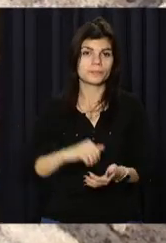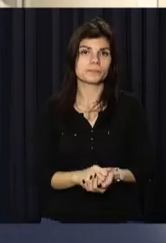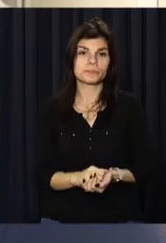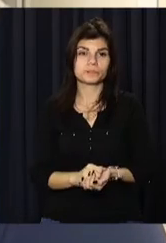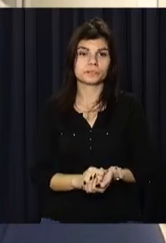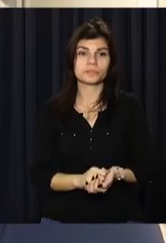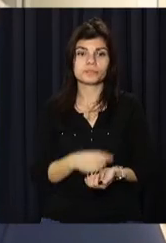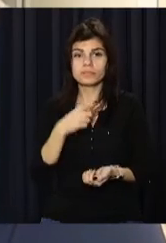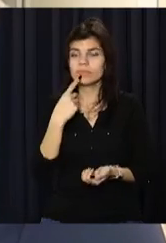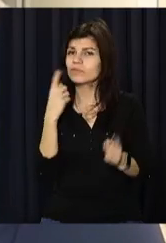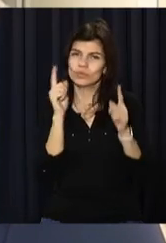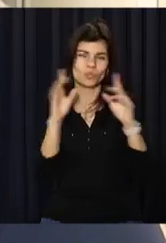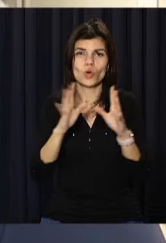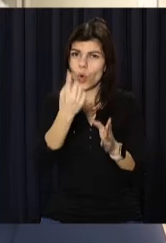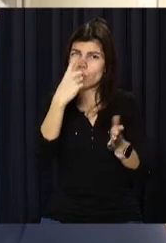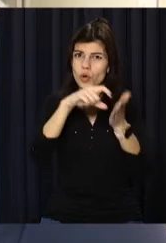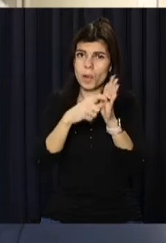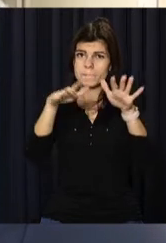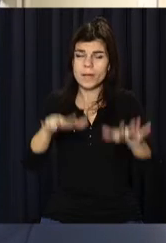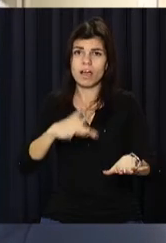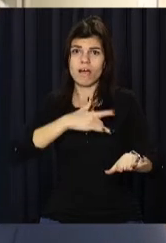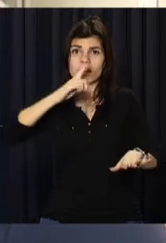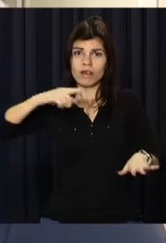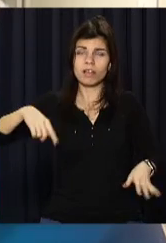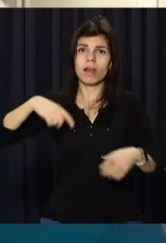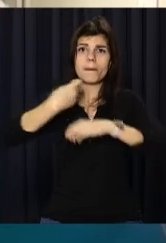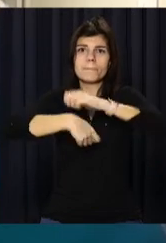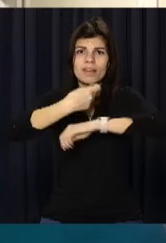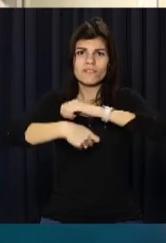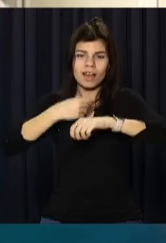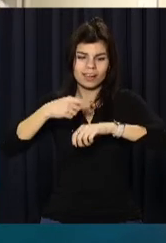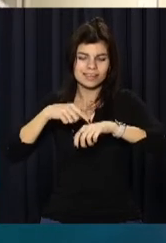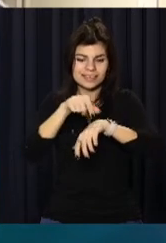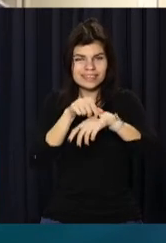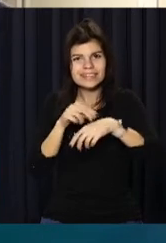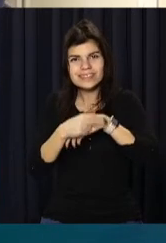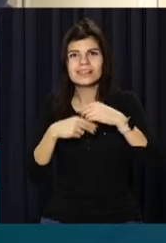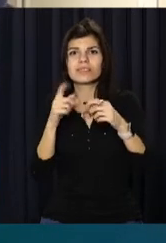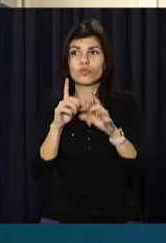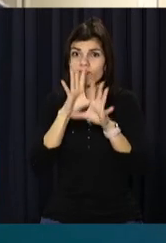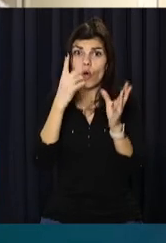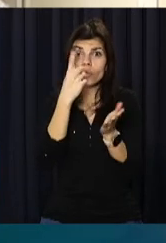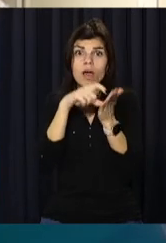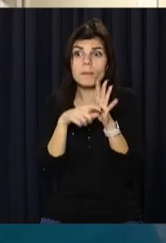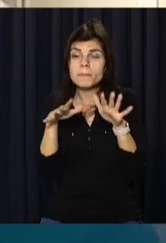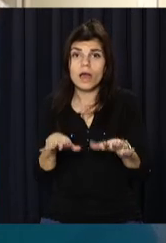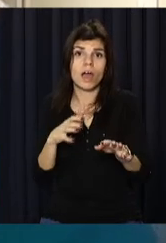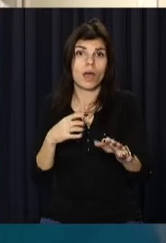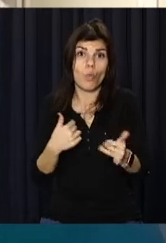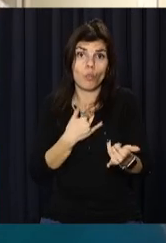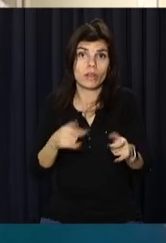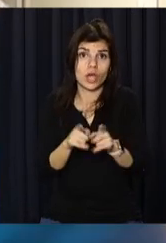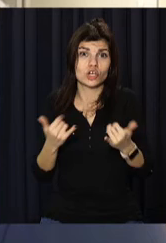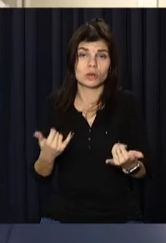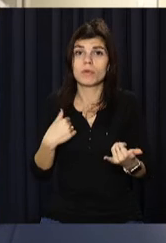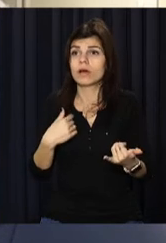приймати в одному кабінеті кардіограми, перев'язки, процедури. І все так, як у нас на сьогоднішній день це є. Ми